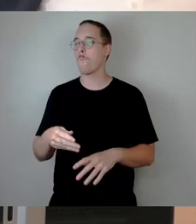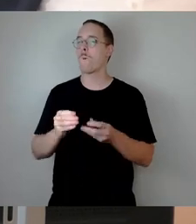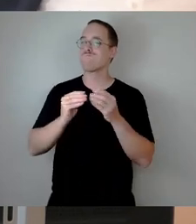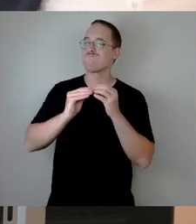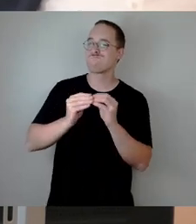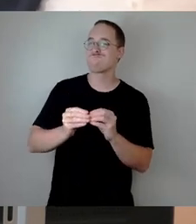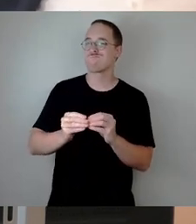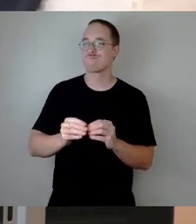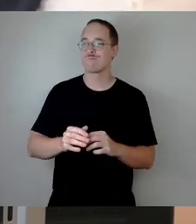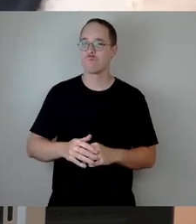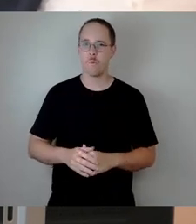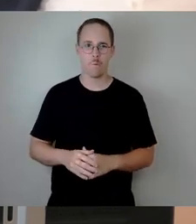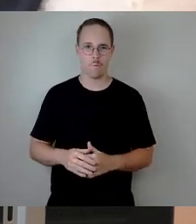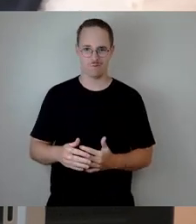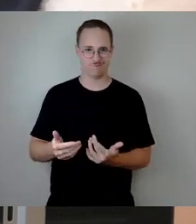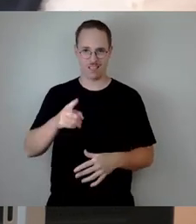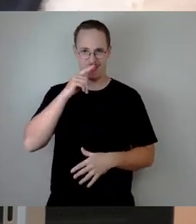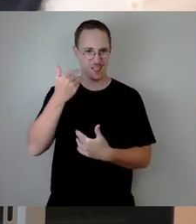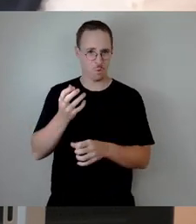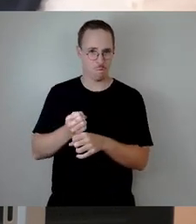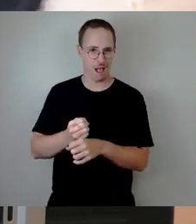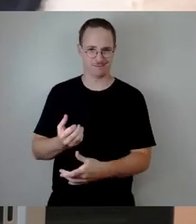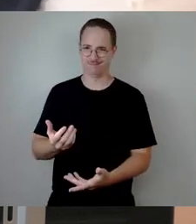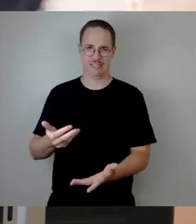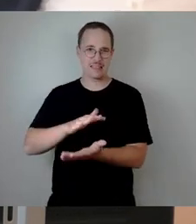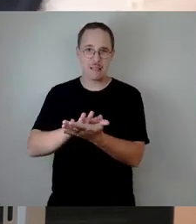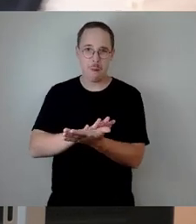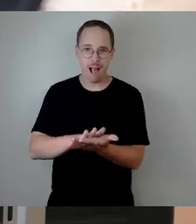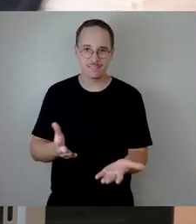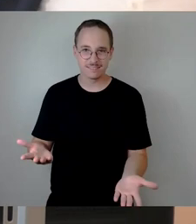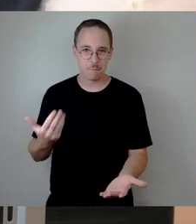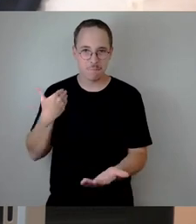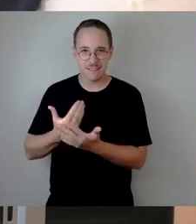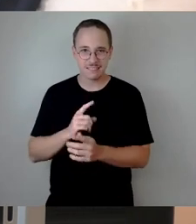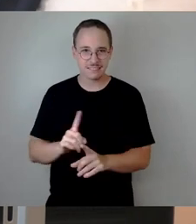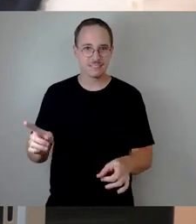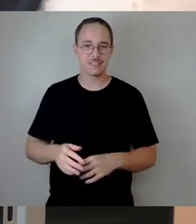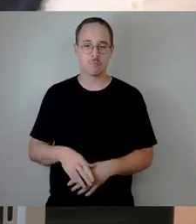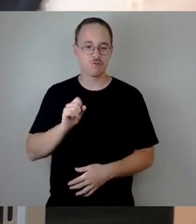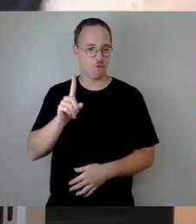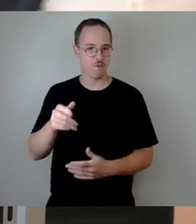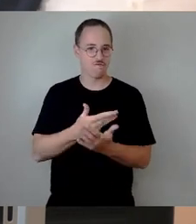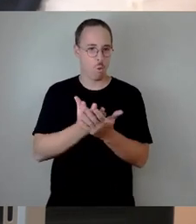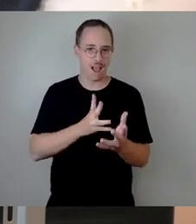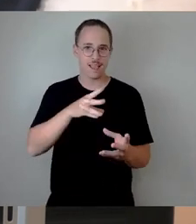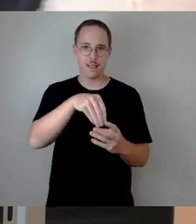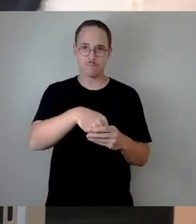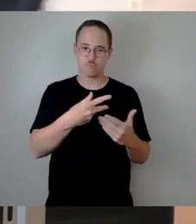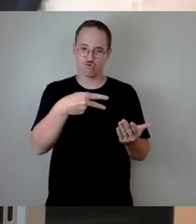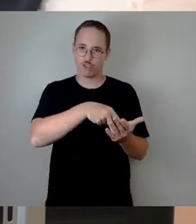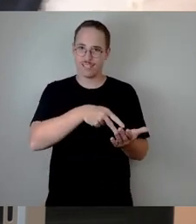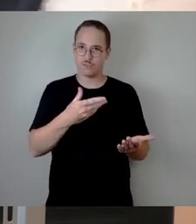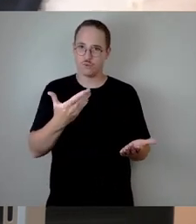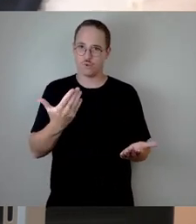Noch nie. Die zwölf steht in der Vorlage. Und selbstverständlich, selbstverständlich, stimmen wir